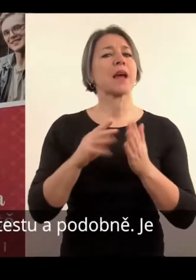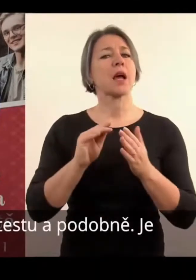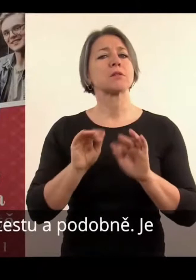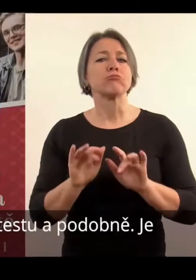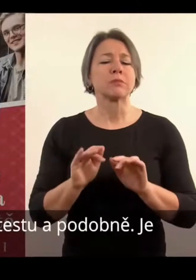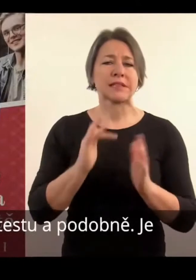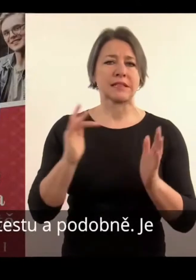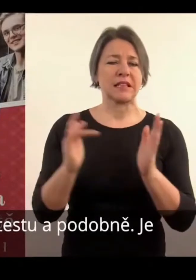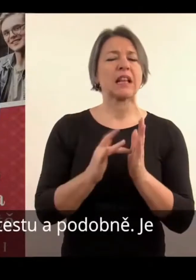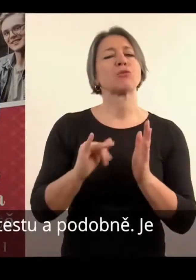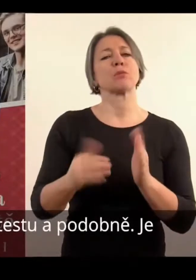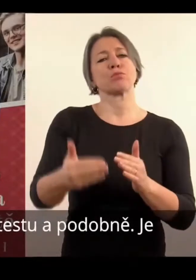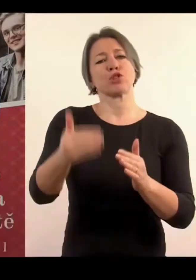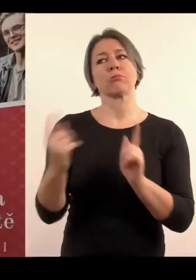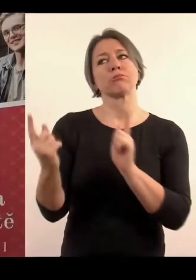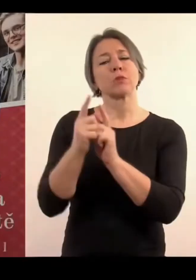dobré to konkluzovat.